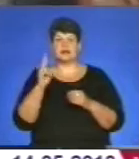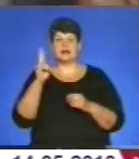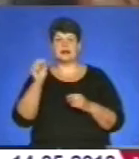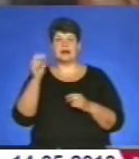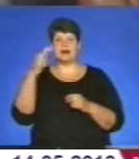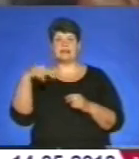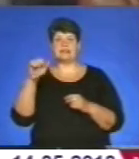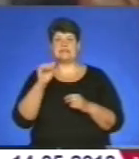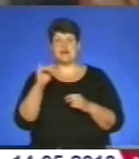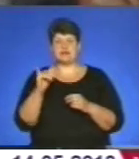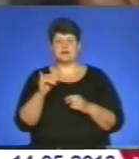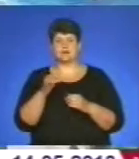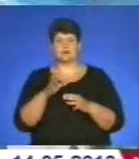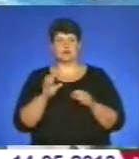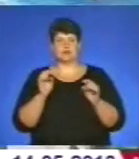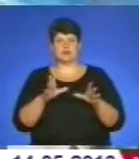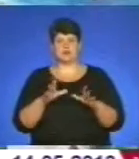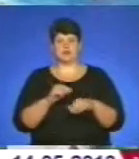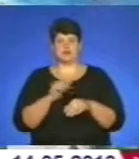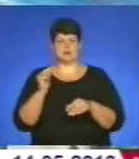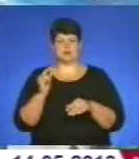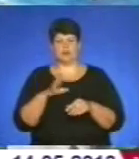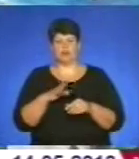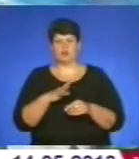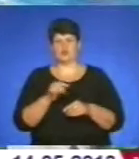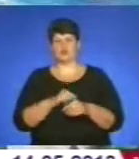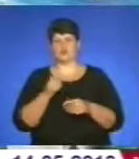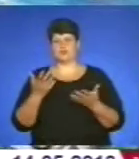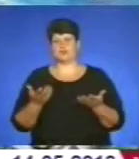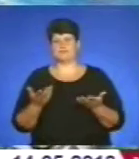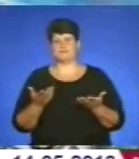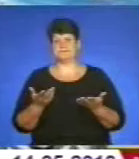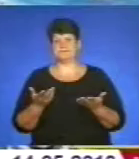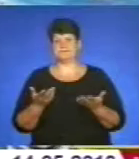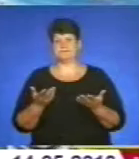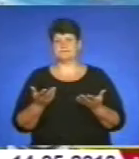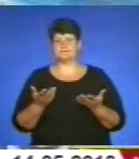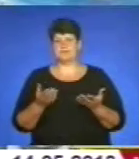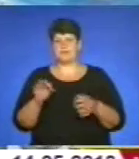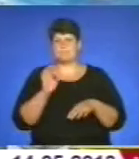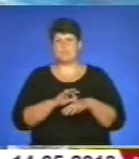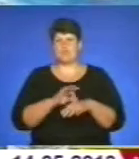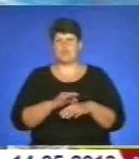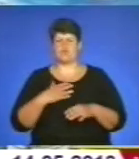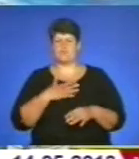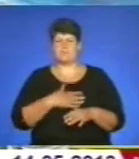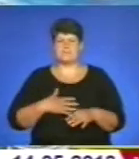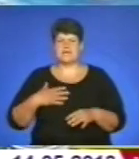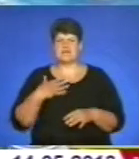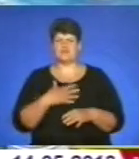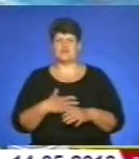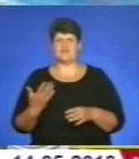покидало дивне відчуття. Відчуття було такого болю і переживання, такої